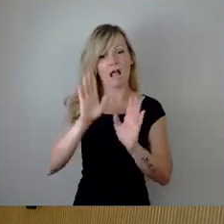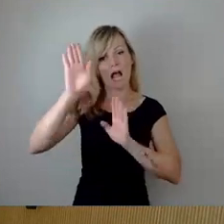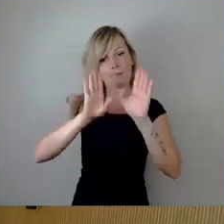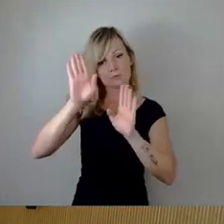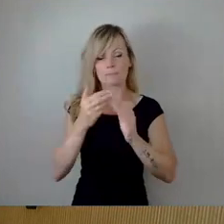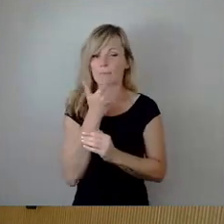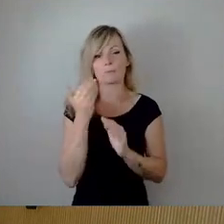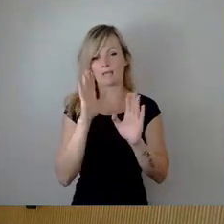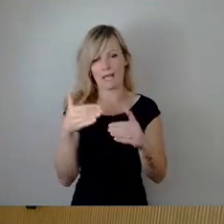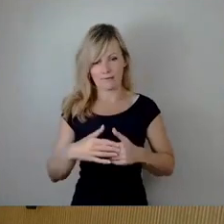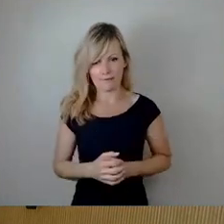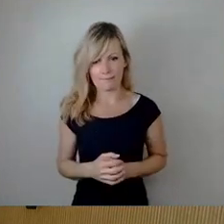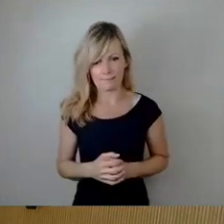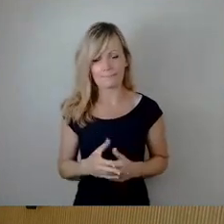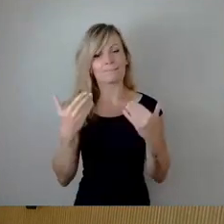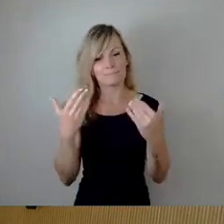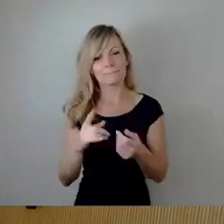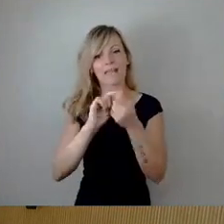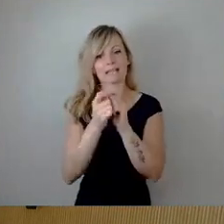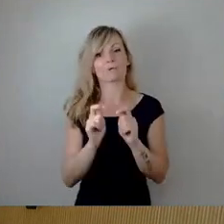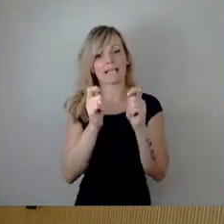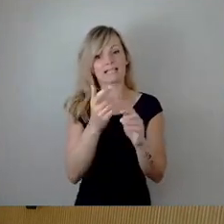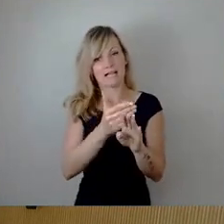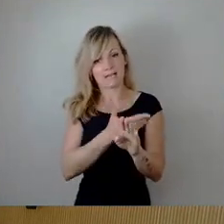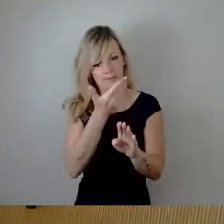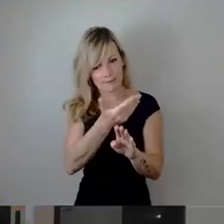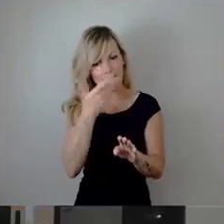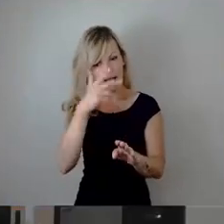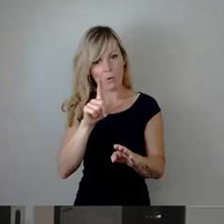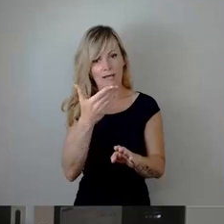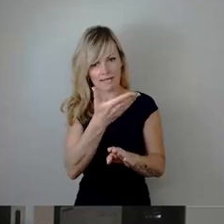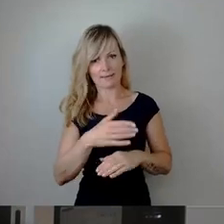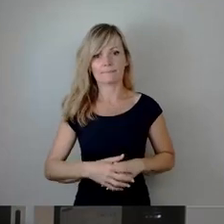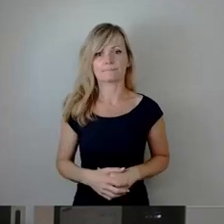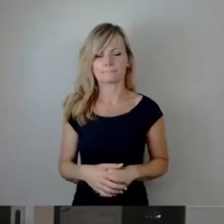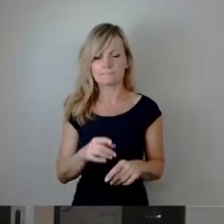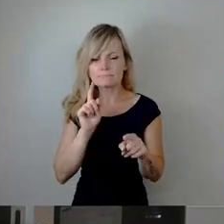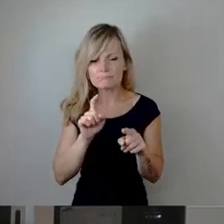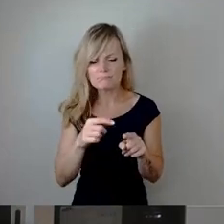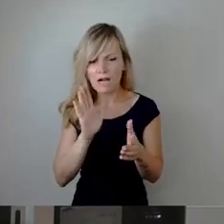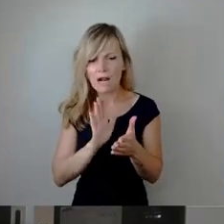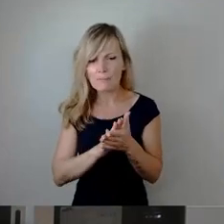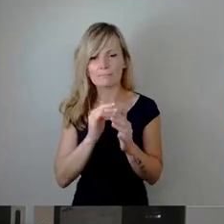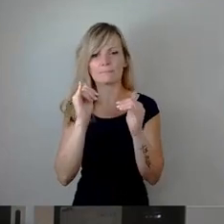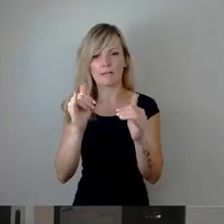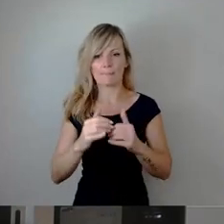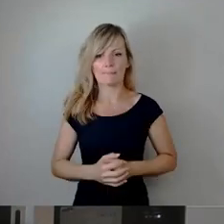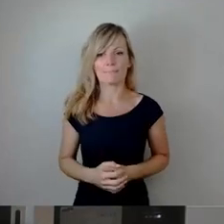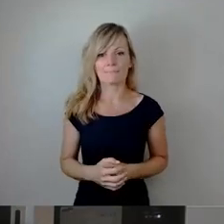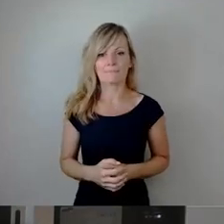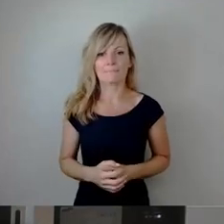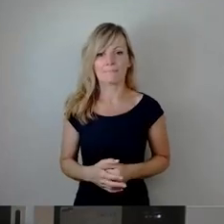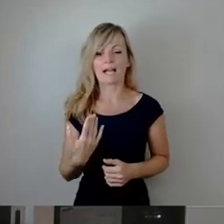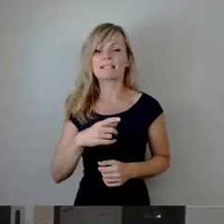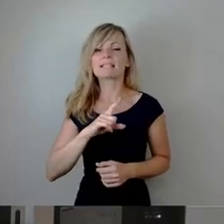hinweisen. Aber jetzt zunächst einmal der Änderungsantrag. Bitte schön, Herr Lorek. Läuft das? Jawohl. Also, ich gestatte mir,